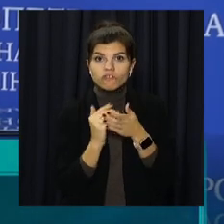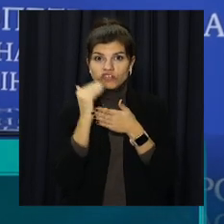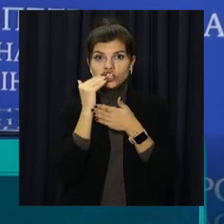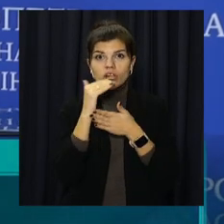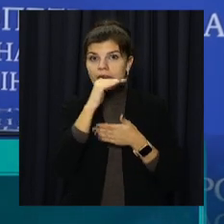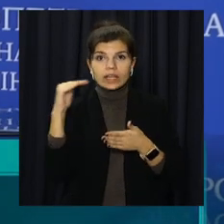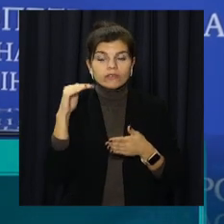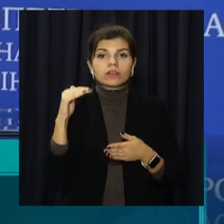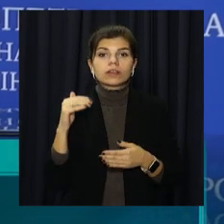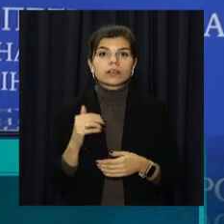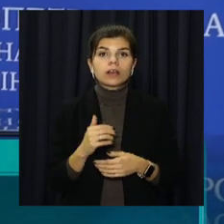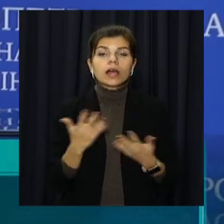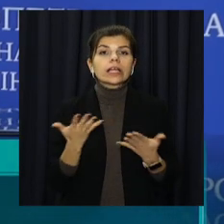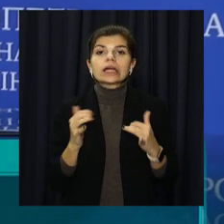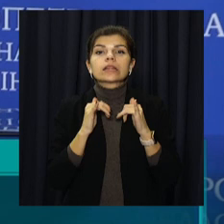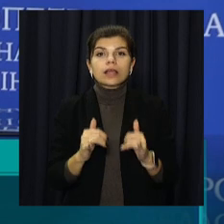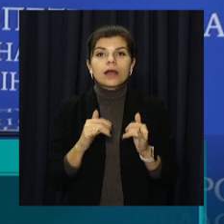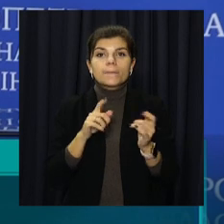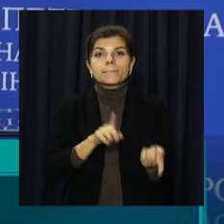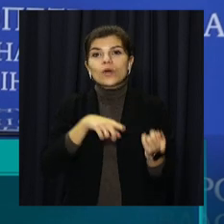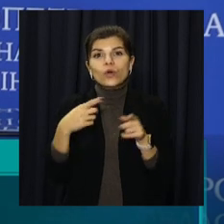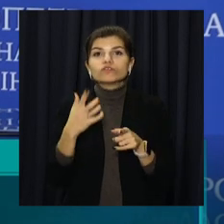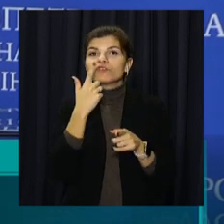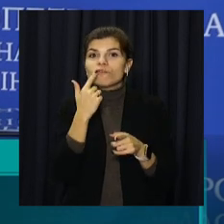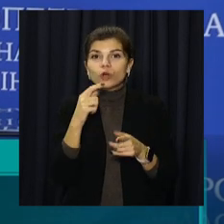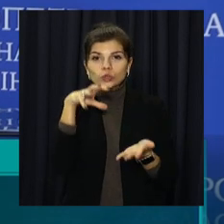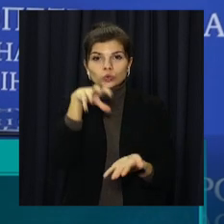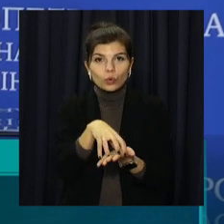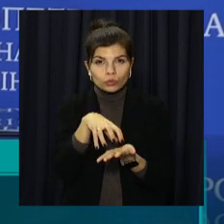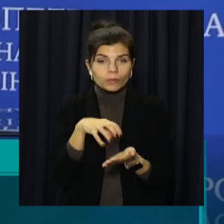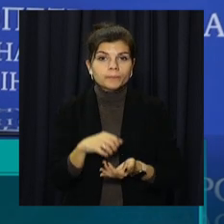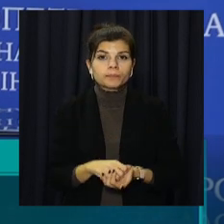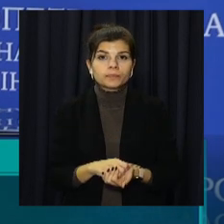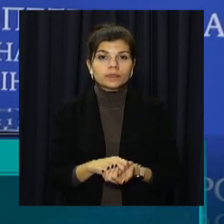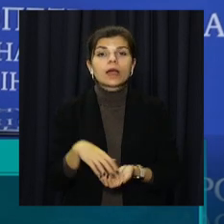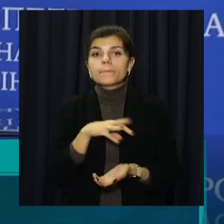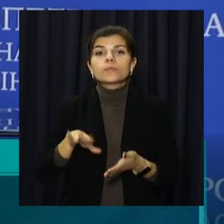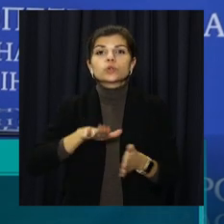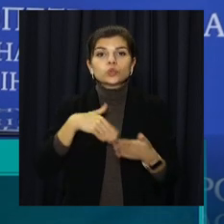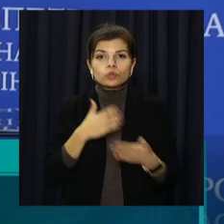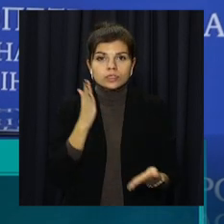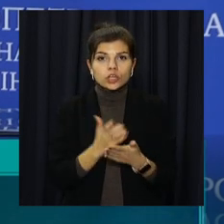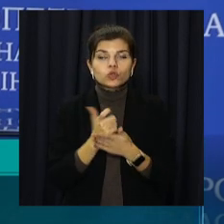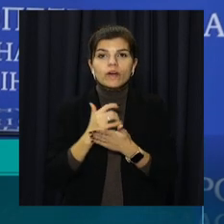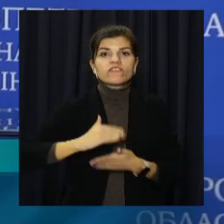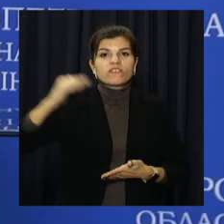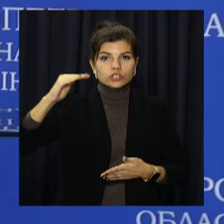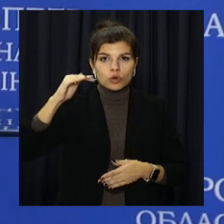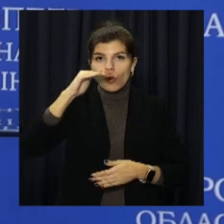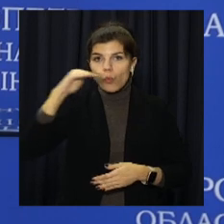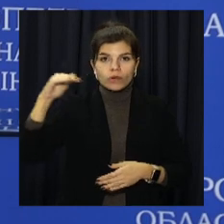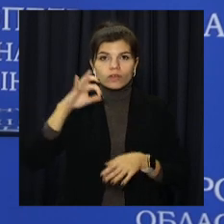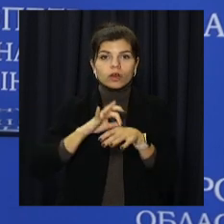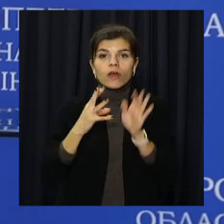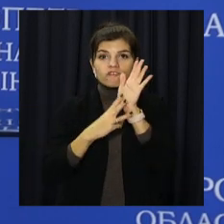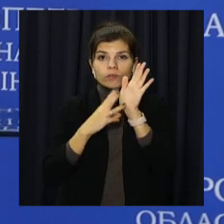рівня, який для переходу в червону зону. Ми досі маємо дуже високий рівень захворюваності